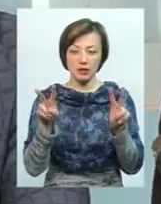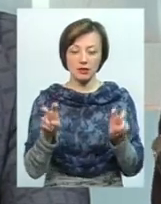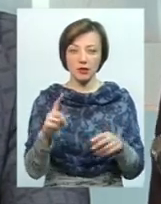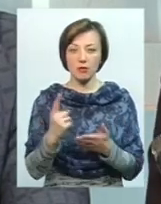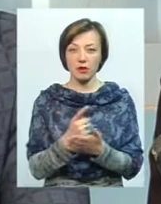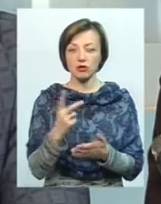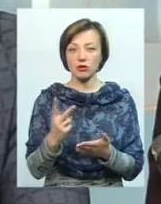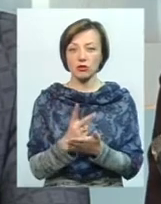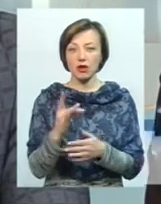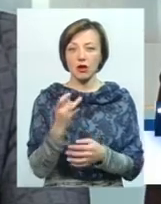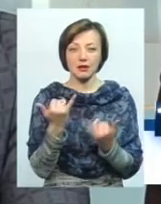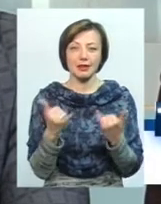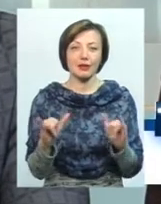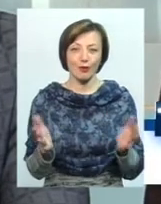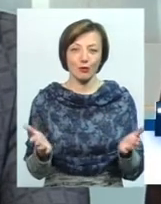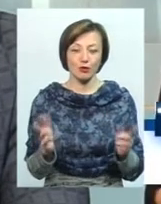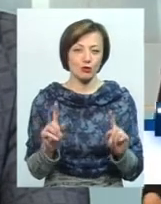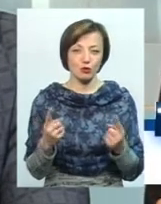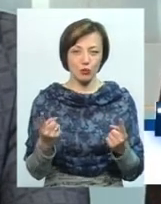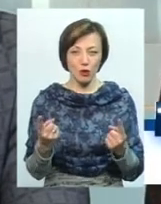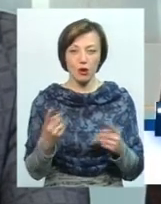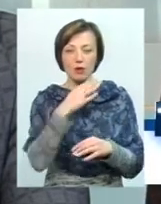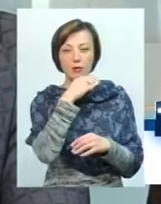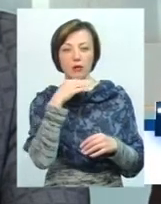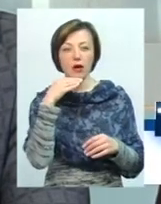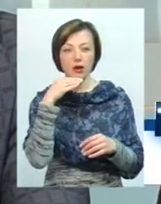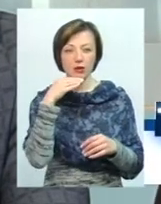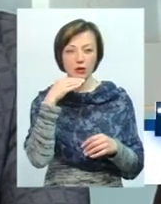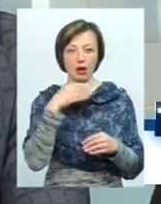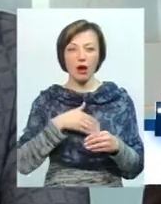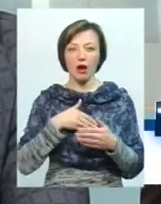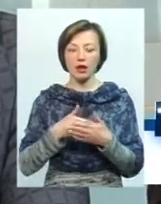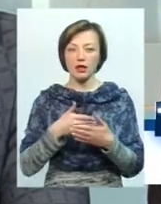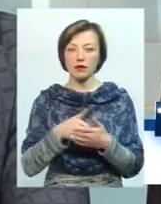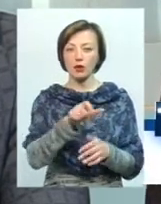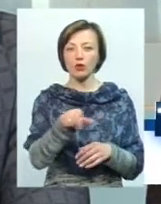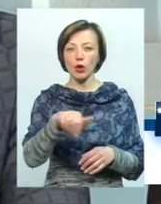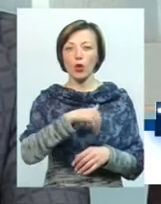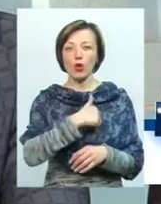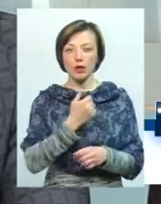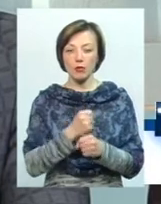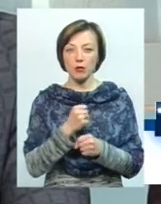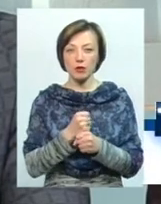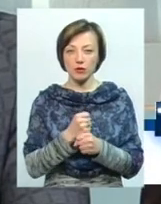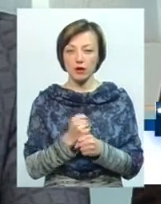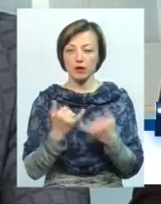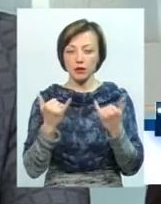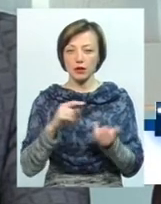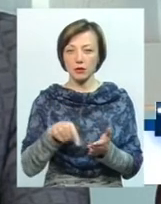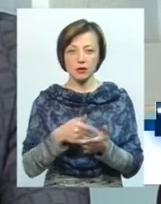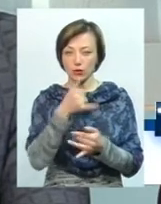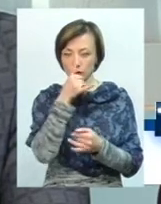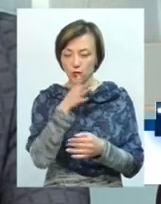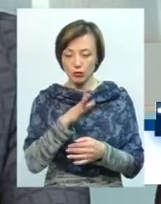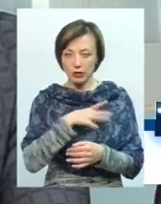раз, і другий раз це дивом. Чому? Тому що дуже багато активних людей, які хотіли б працювати на місто, вони не можуть